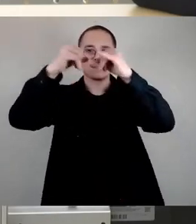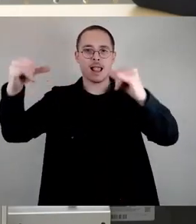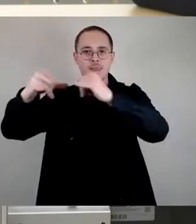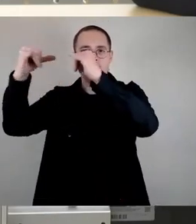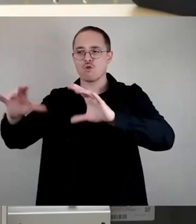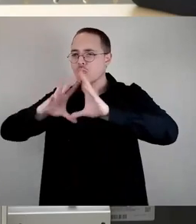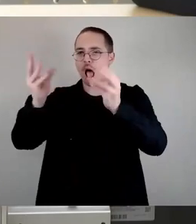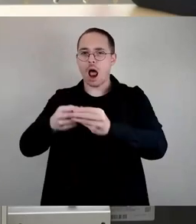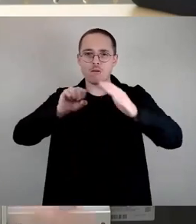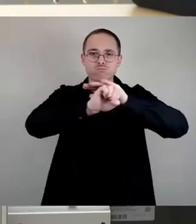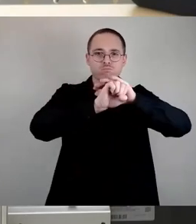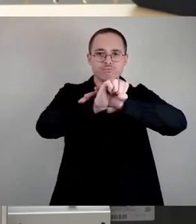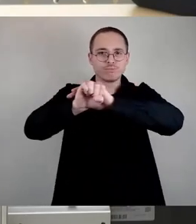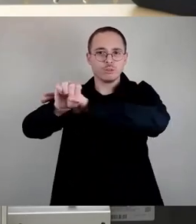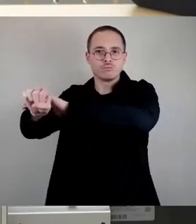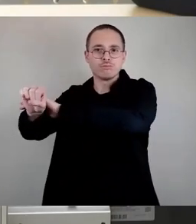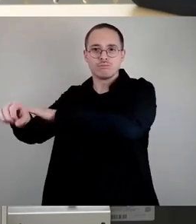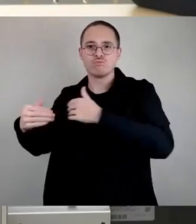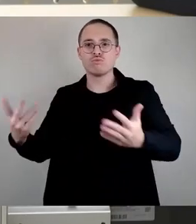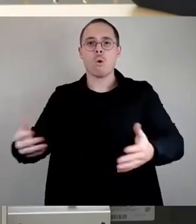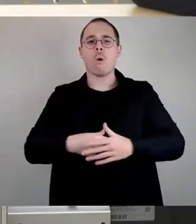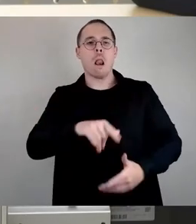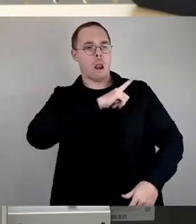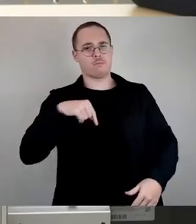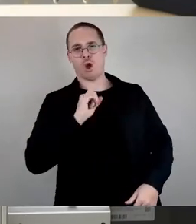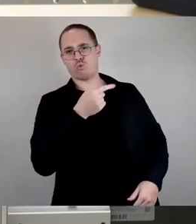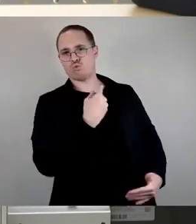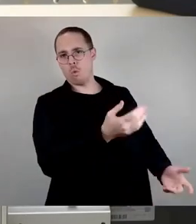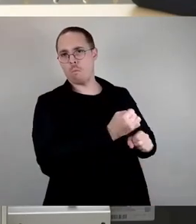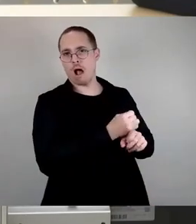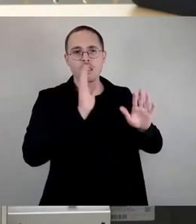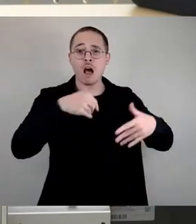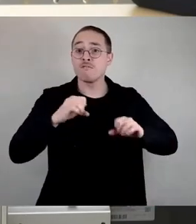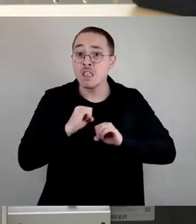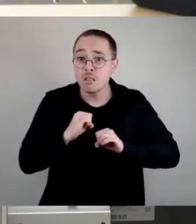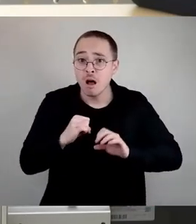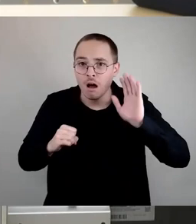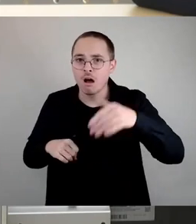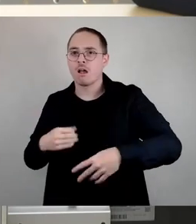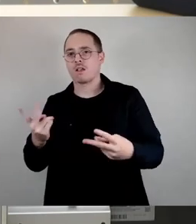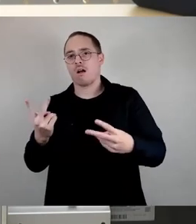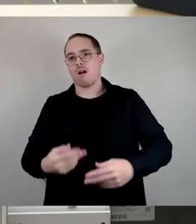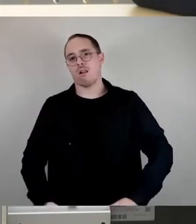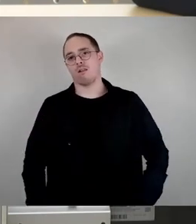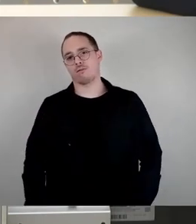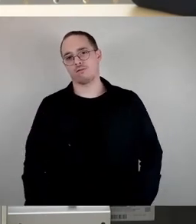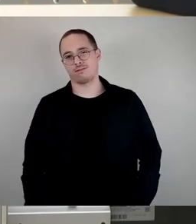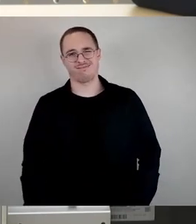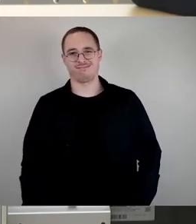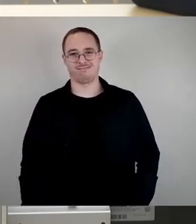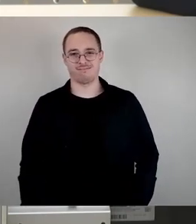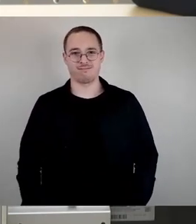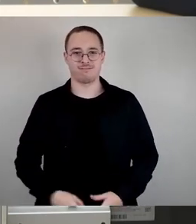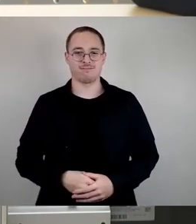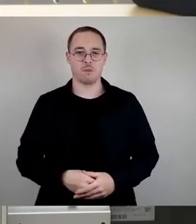macht das dann auch nichts und die Leipziger machen das auch so und so weiter und so weiter. Also, ich will es einfach nochmal ganz klar sagen, oder dann